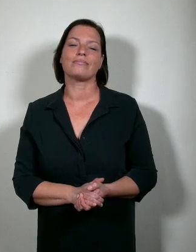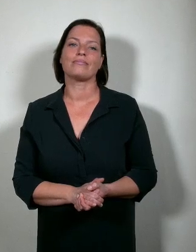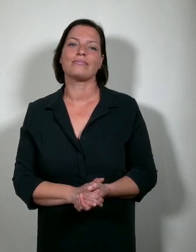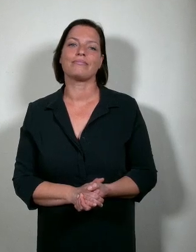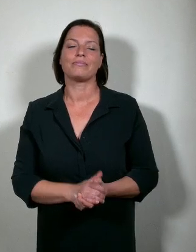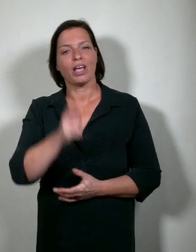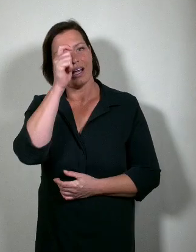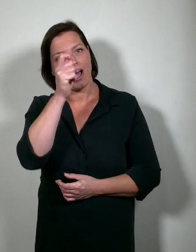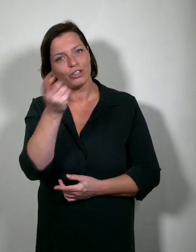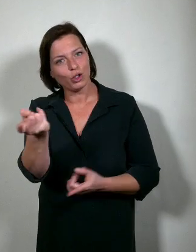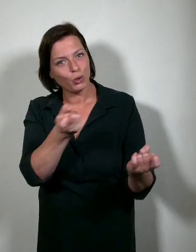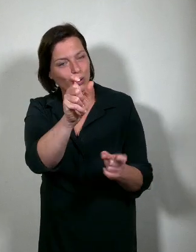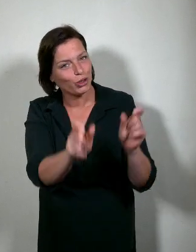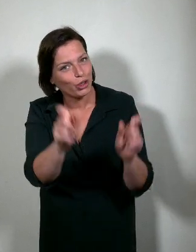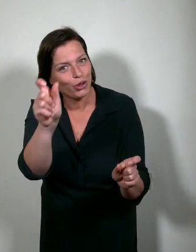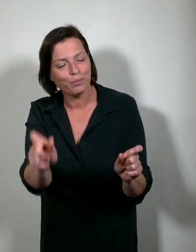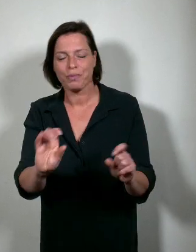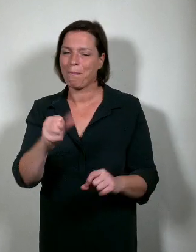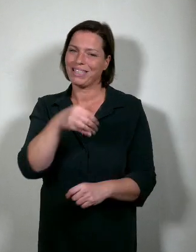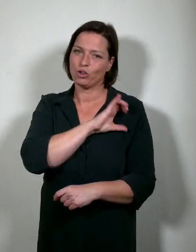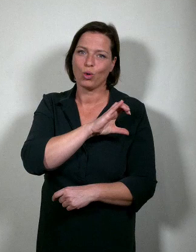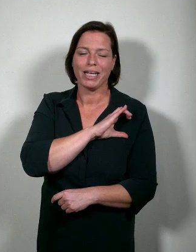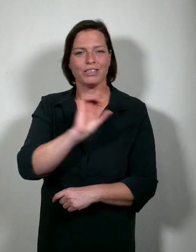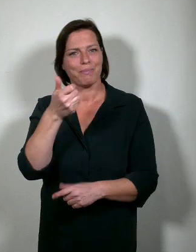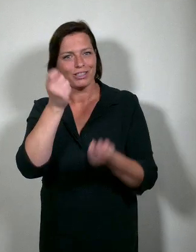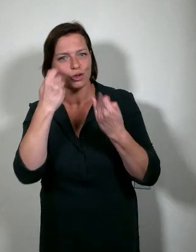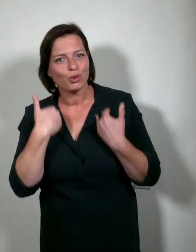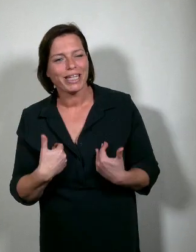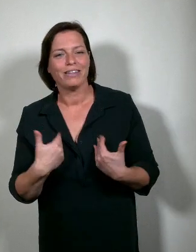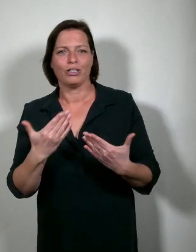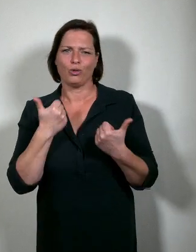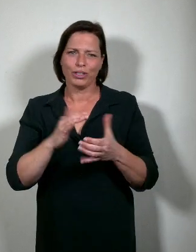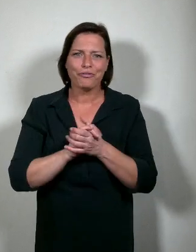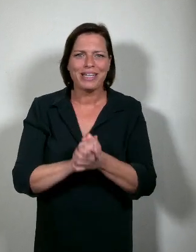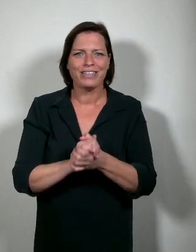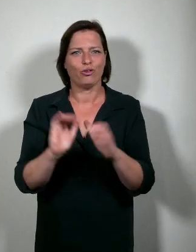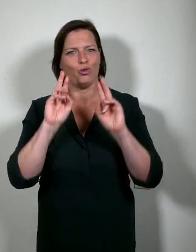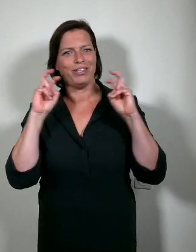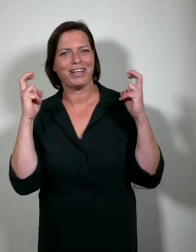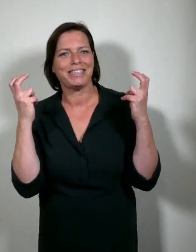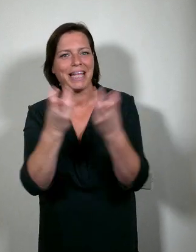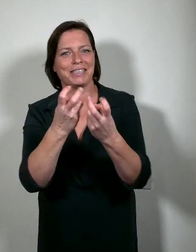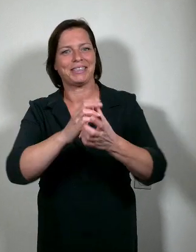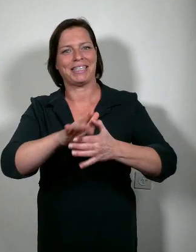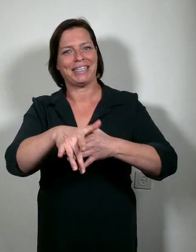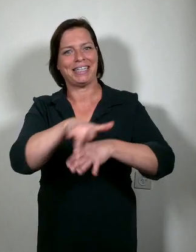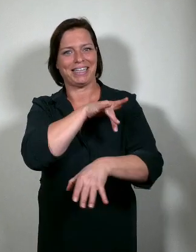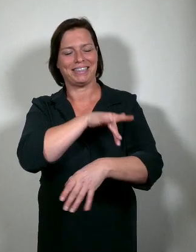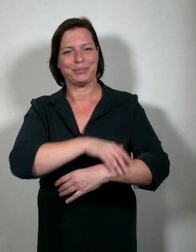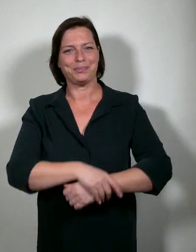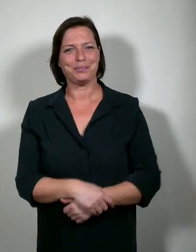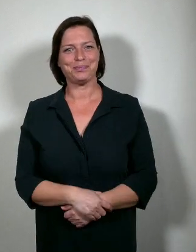Geachte genodigde, beste collega's, beste studenten, goede vrienden van de Universiteit Gent.